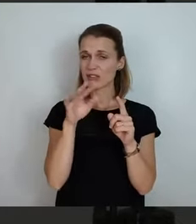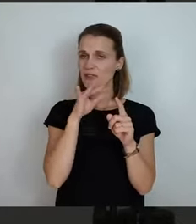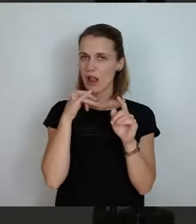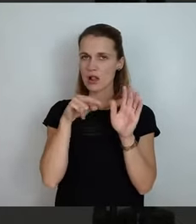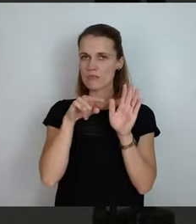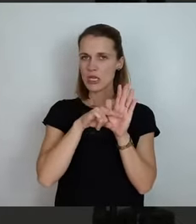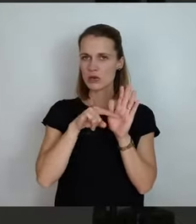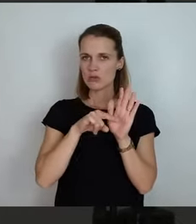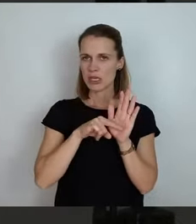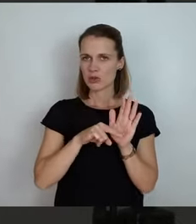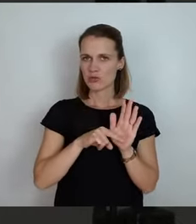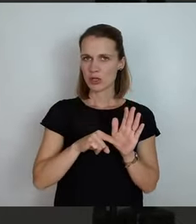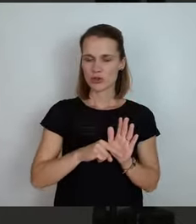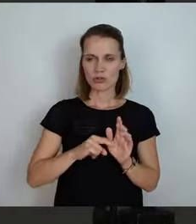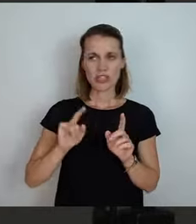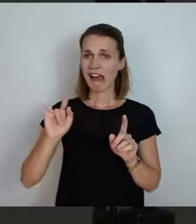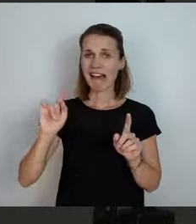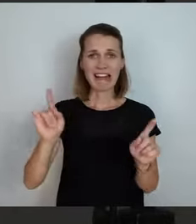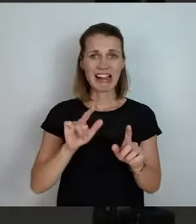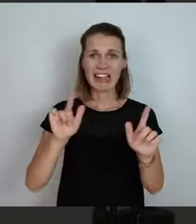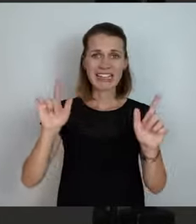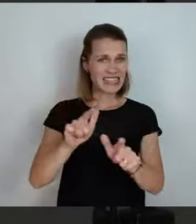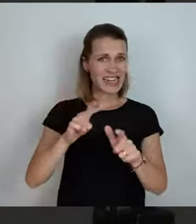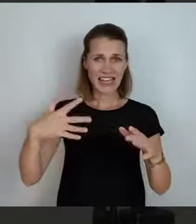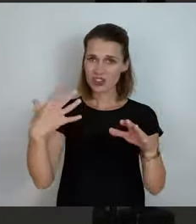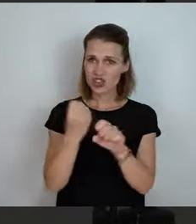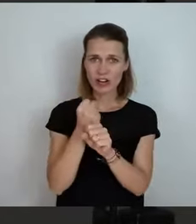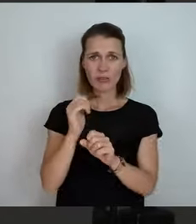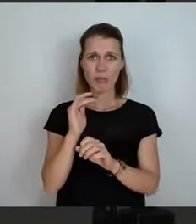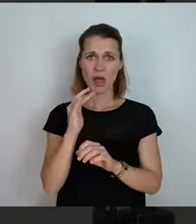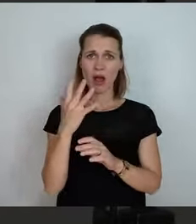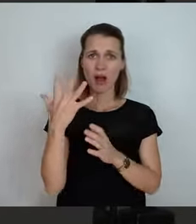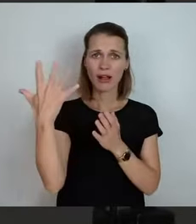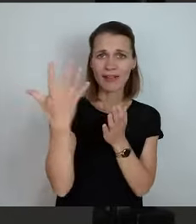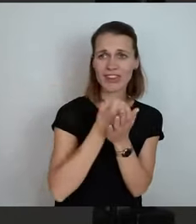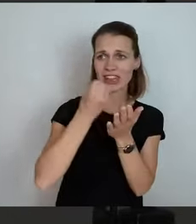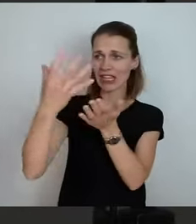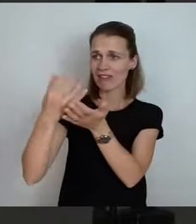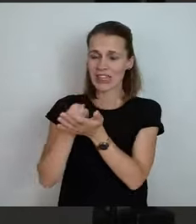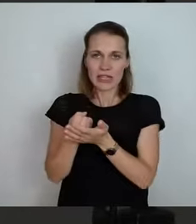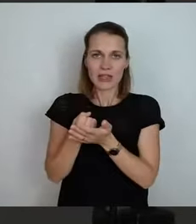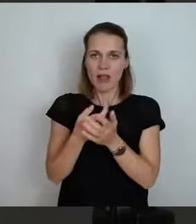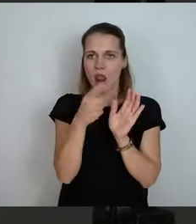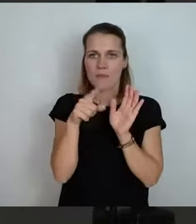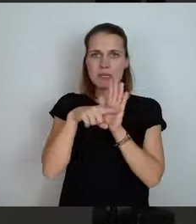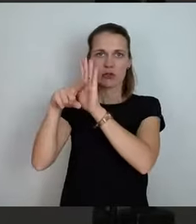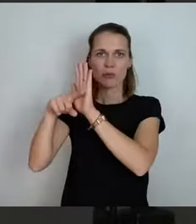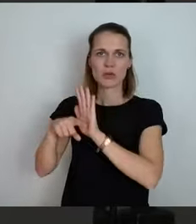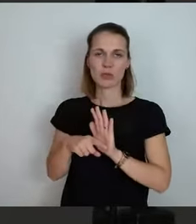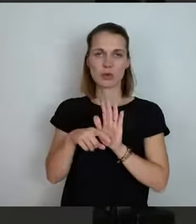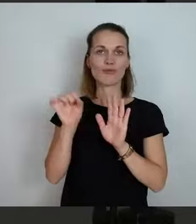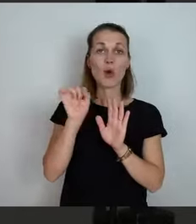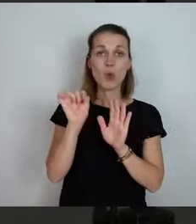das hat ganz unterschiedliche Ursachen. Das hat unter anderem eine Ursache, dass wir von den Kassen